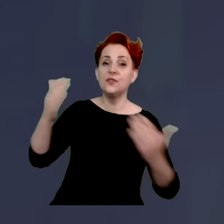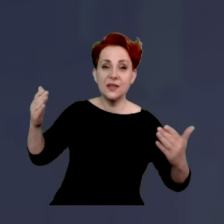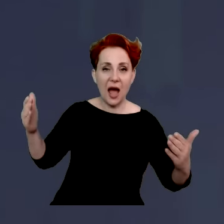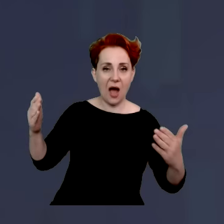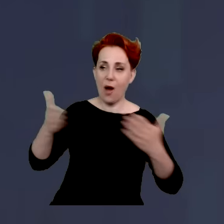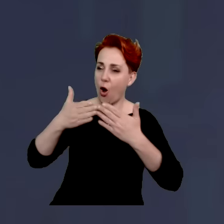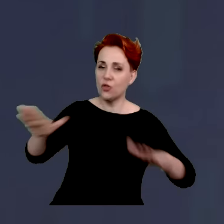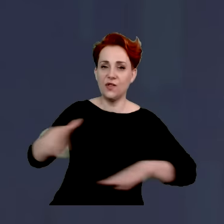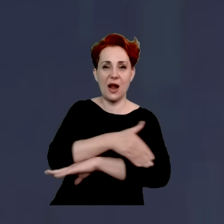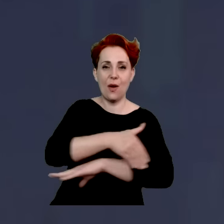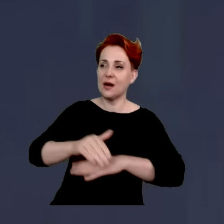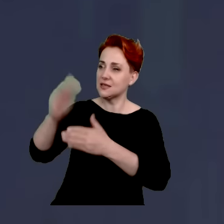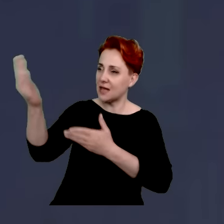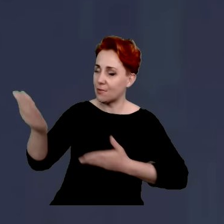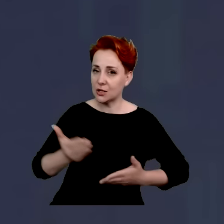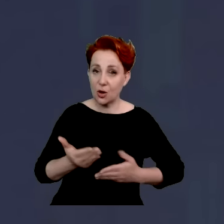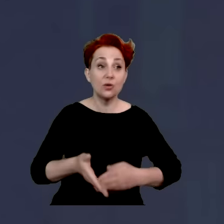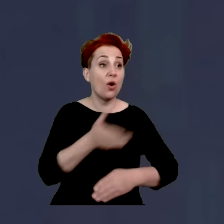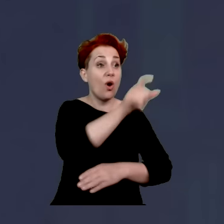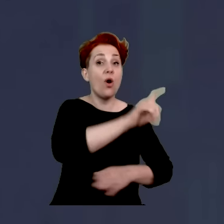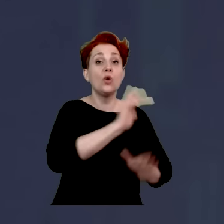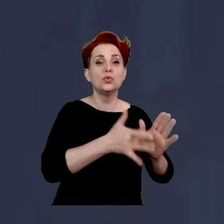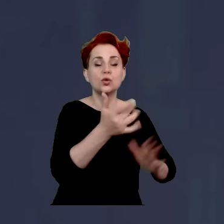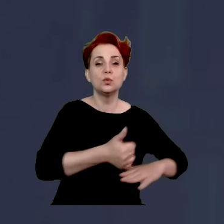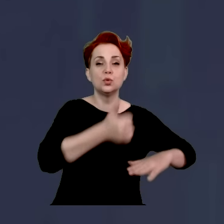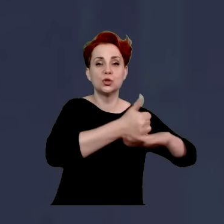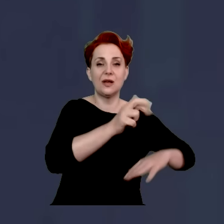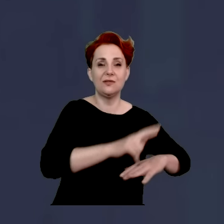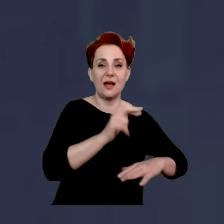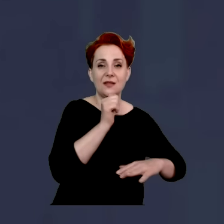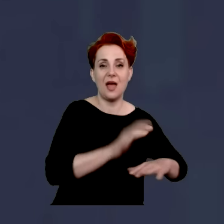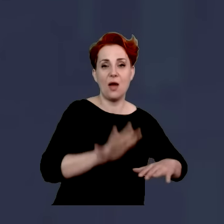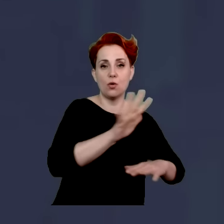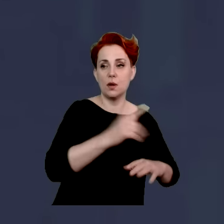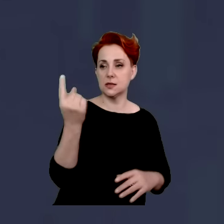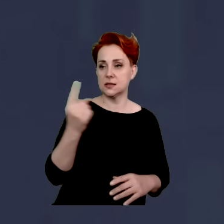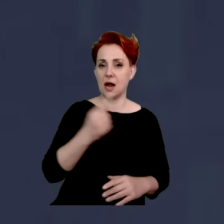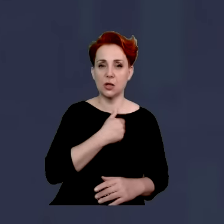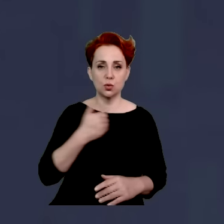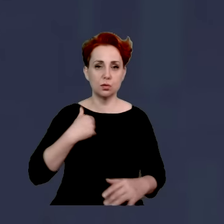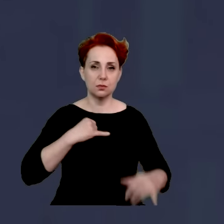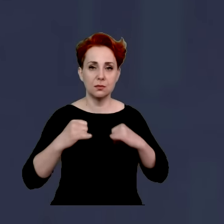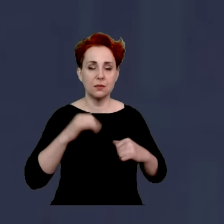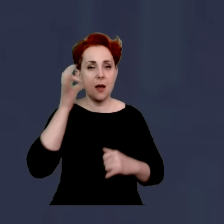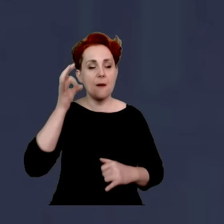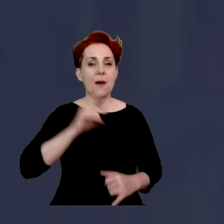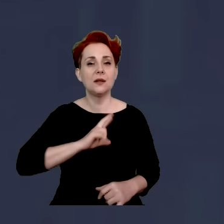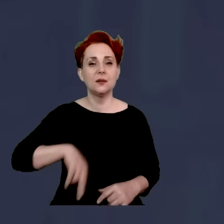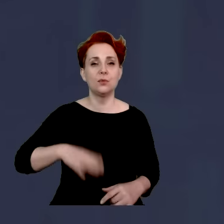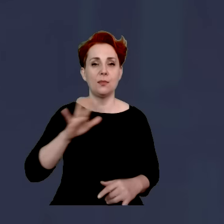Europy, czyli Donald Tusk jako szef Rady Europejskiej straszył polski rząd, straszył rząd pani premier Beate Szydło,